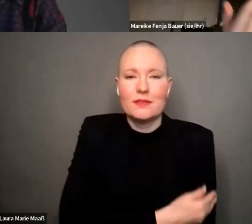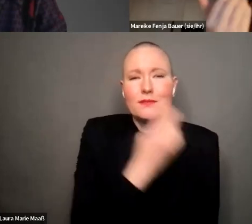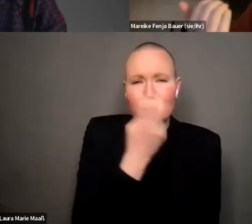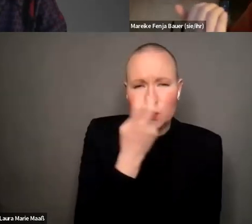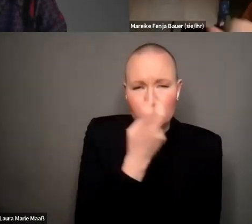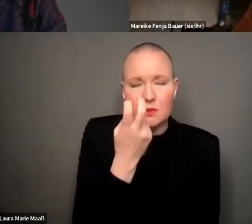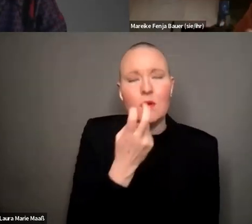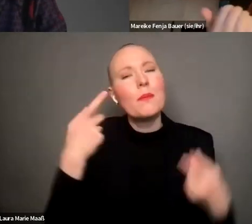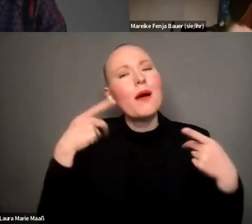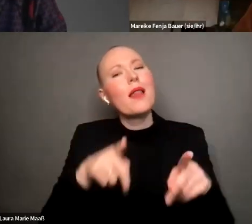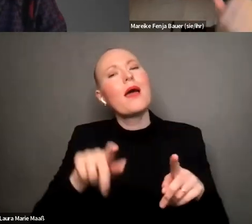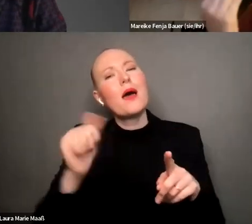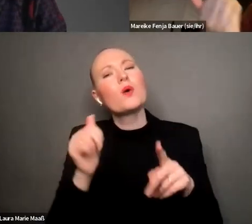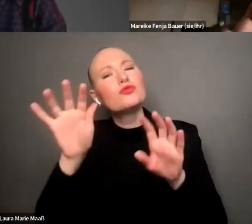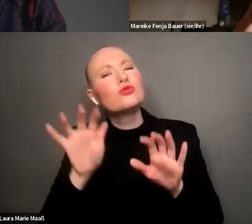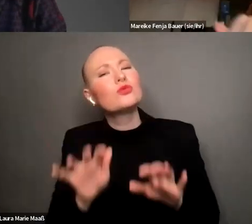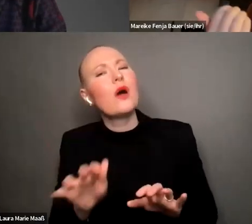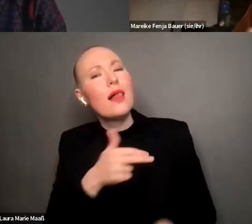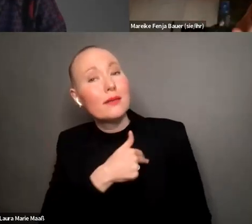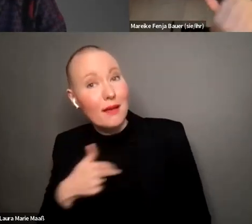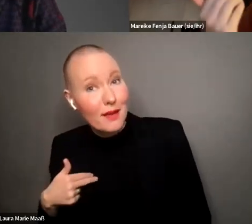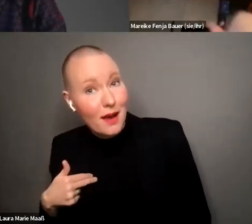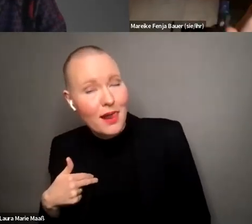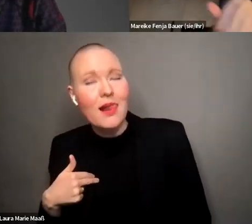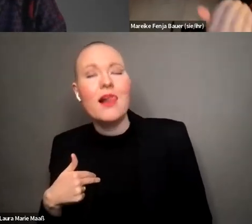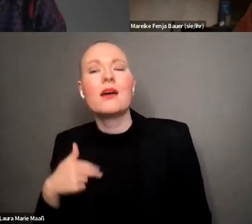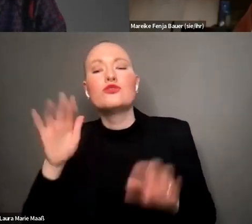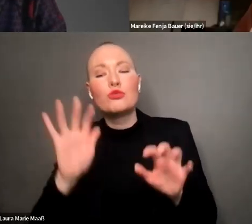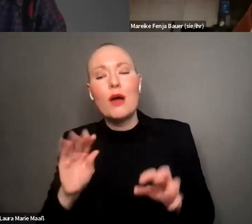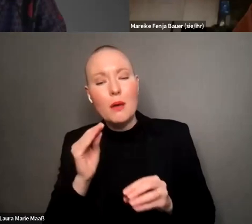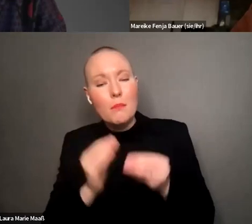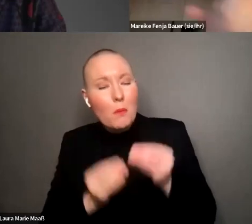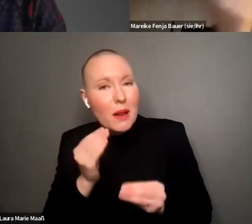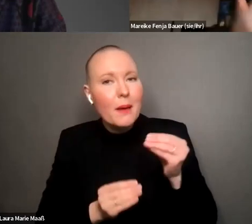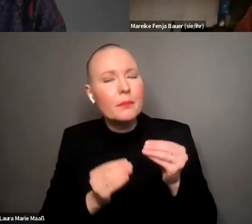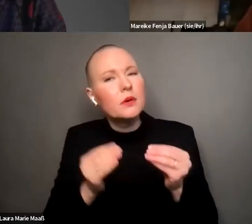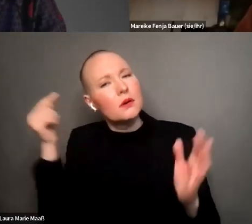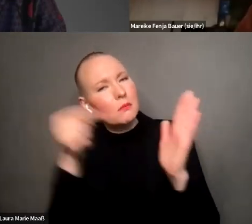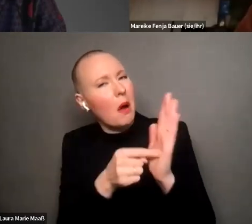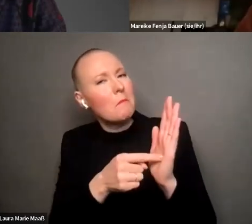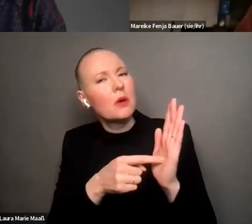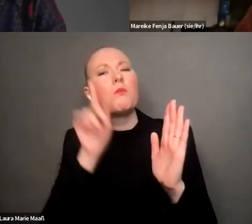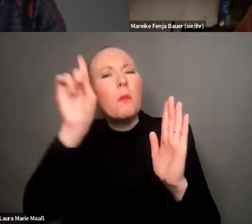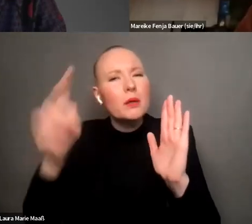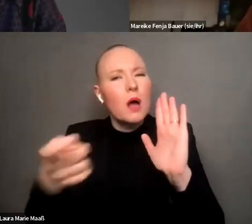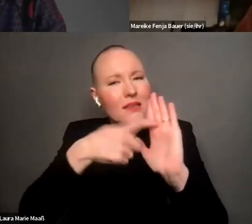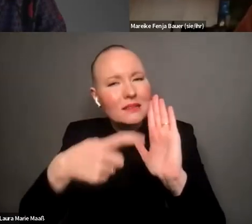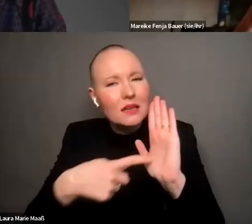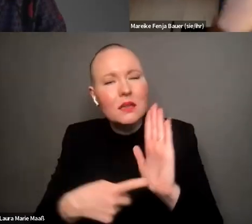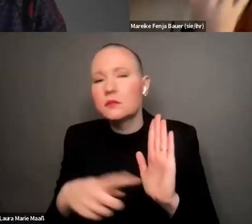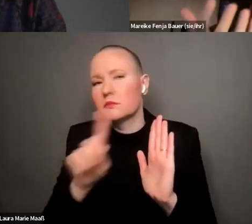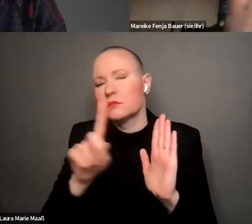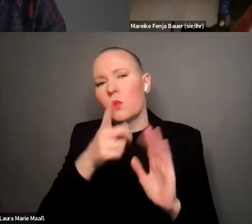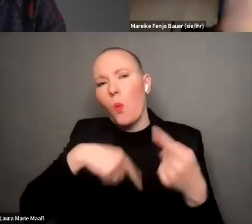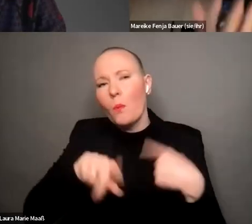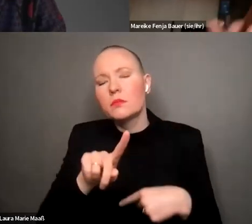benachteiligung strukturelle problemlagen eben gar nicht als solches erfasst werden sondern eben auch das individuum zurückgelegt werden so